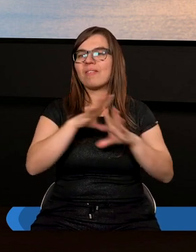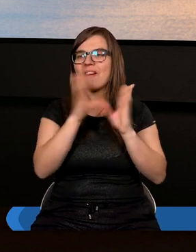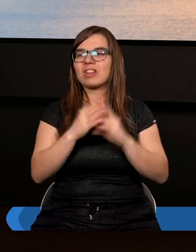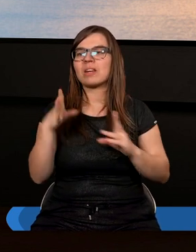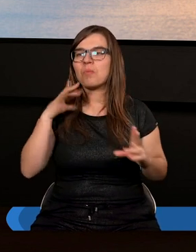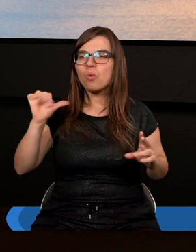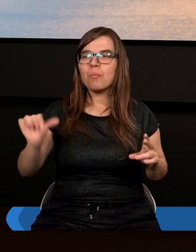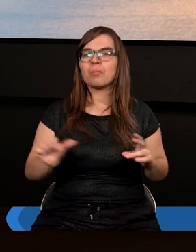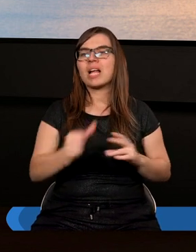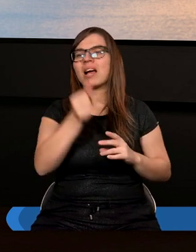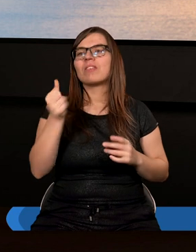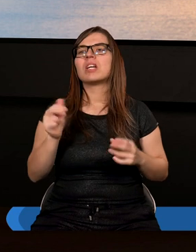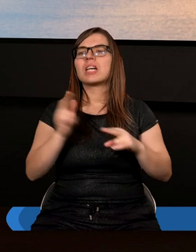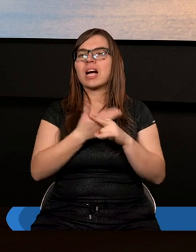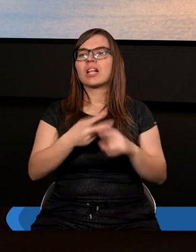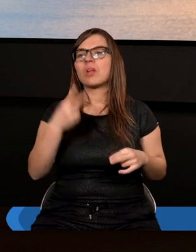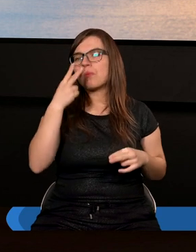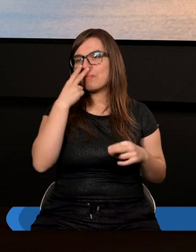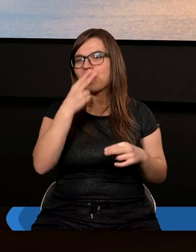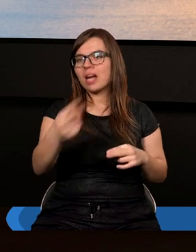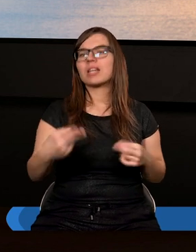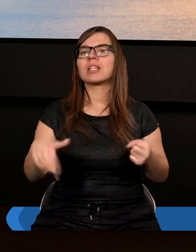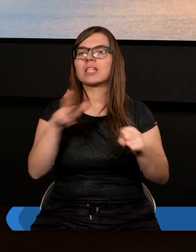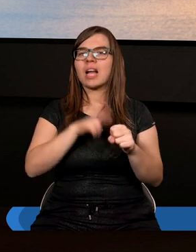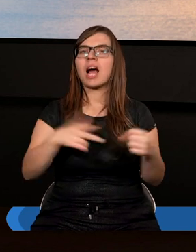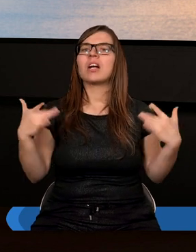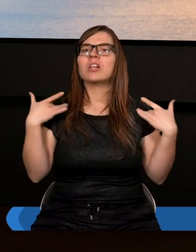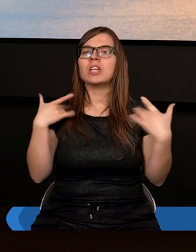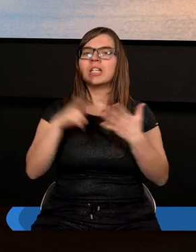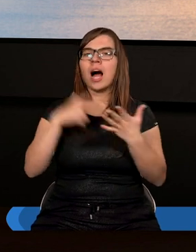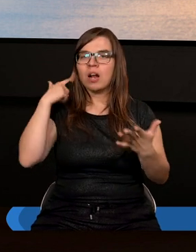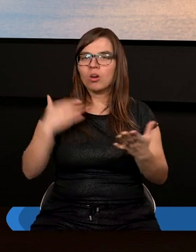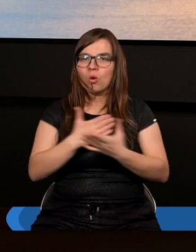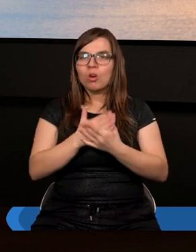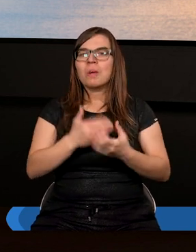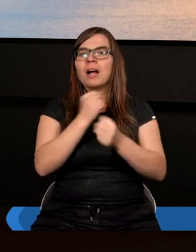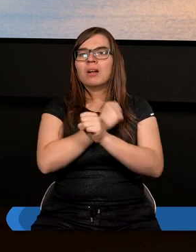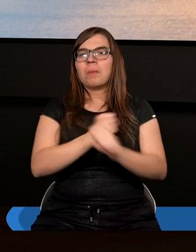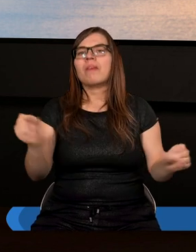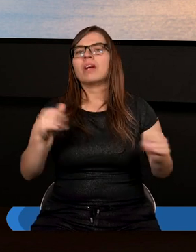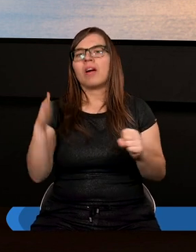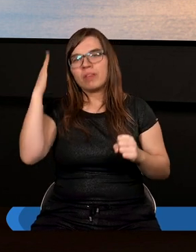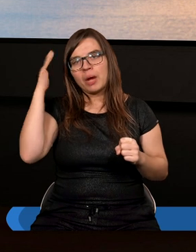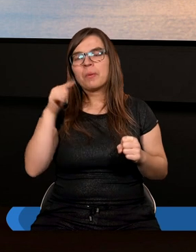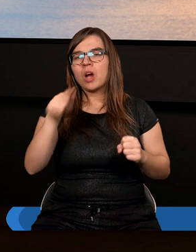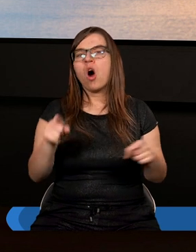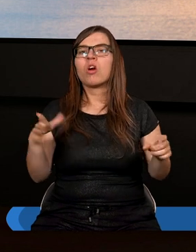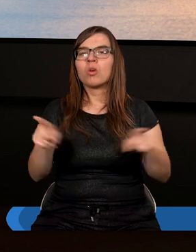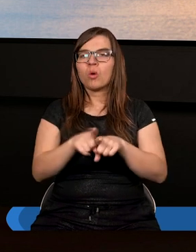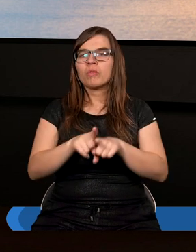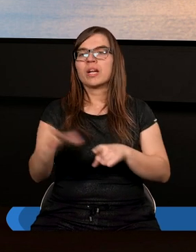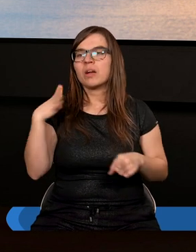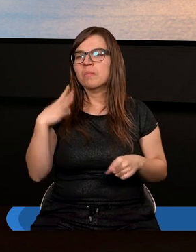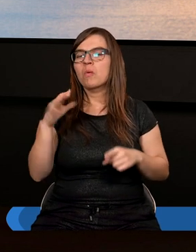był pierwszy. Kiedy patrzymy na życie, na służbę Zbawiciela, to wiemy, że On był również